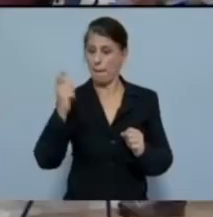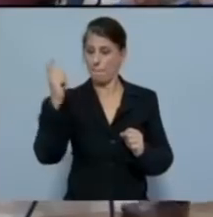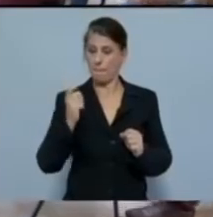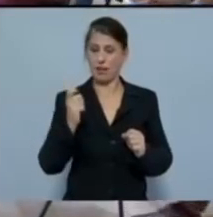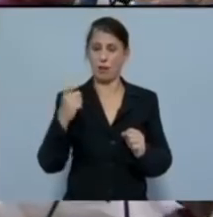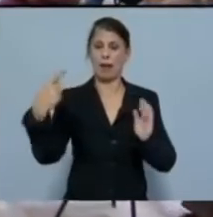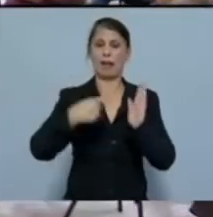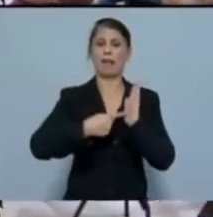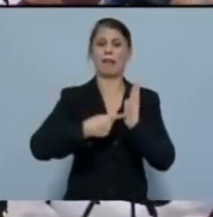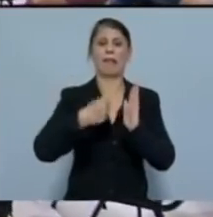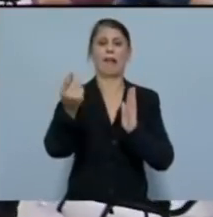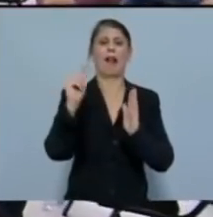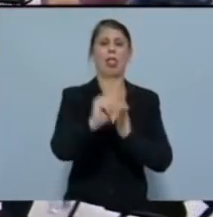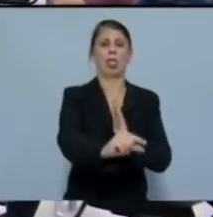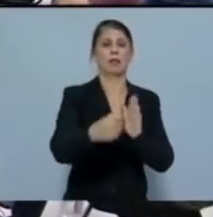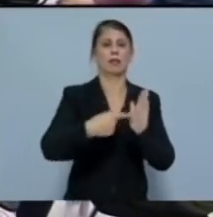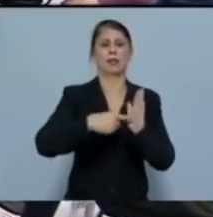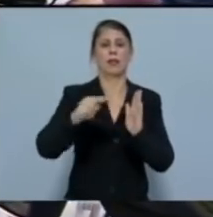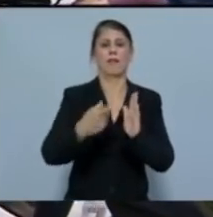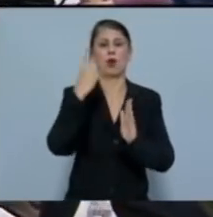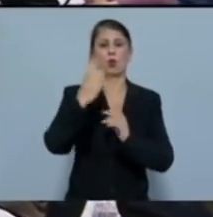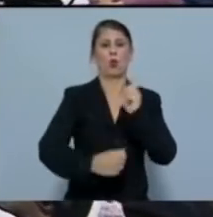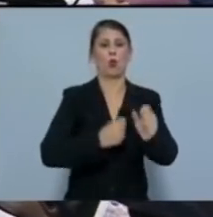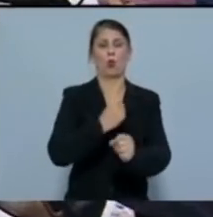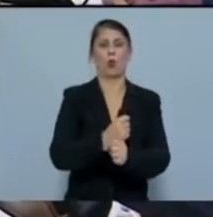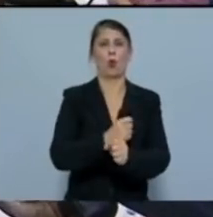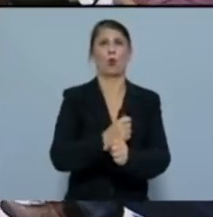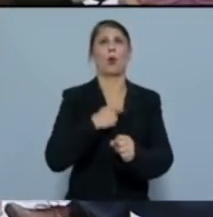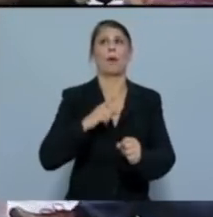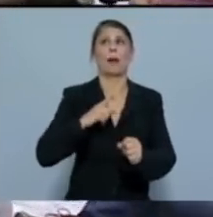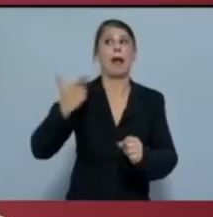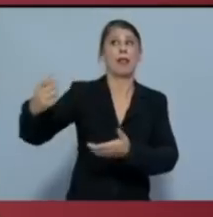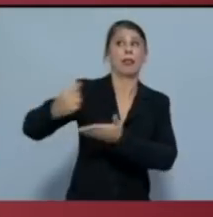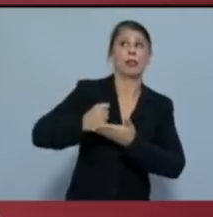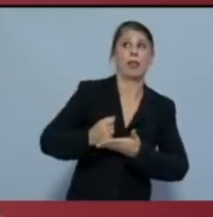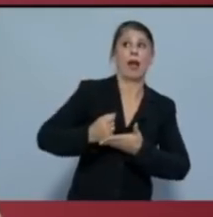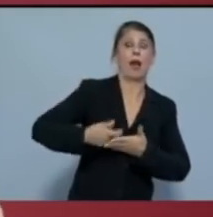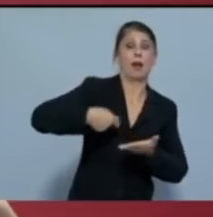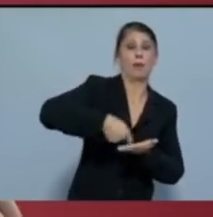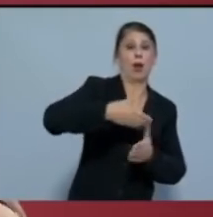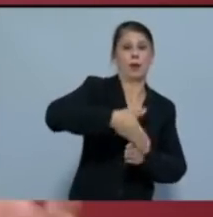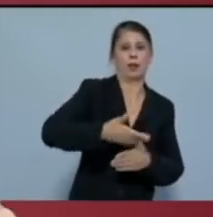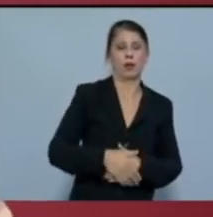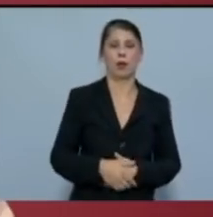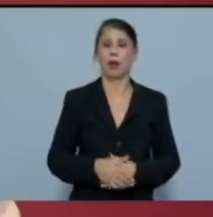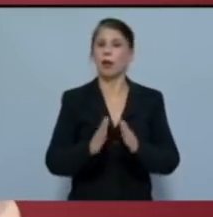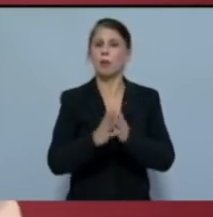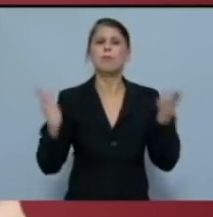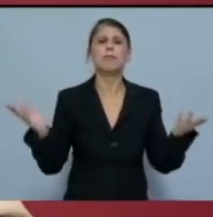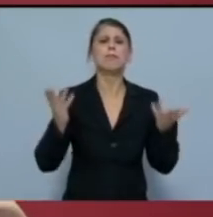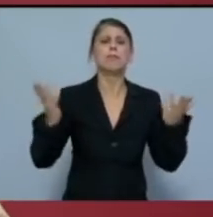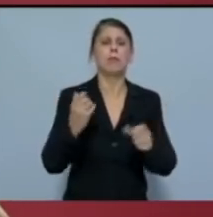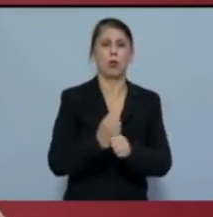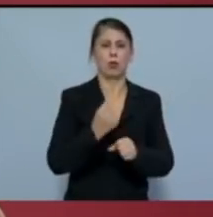μάνα εξ ουρανού. Γιατί έχουμε φτάσει στο σημείο να παρακαλάει κάποιος για μια οποιαδήποτε δουλειά.